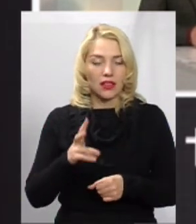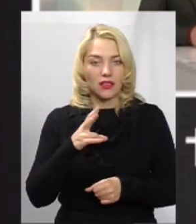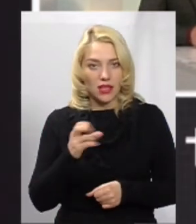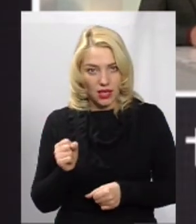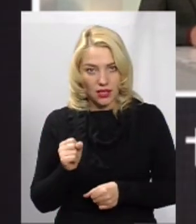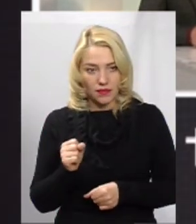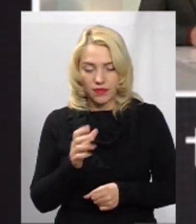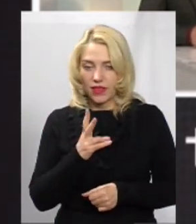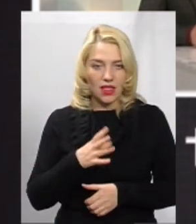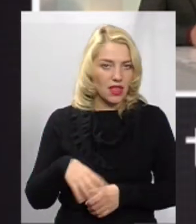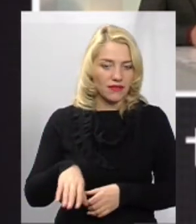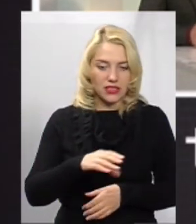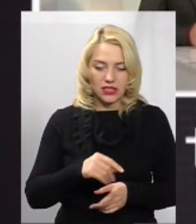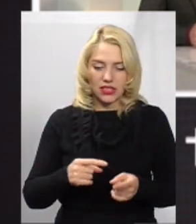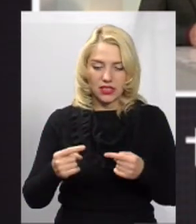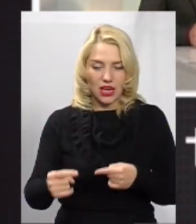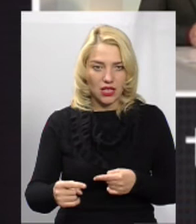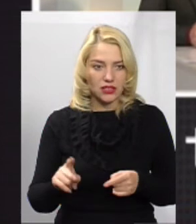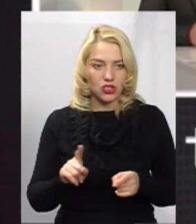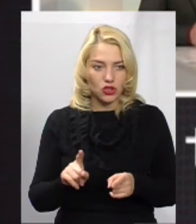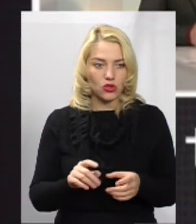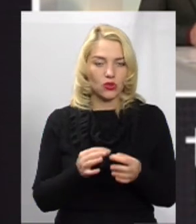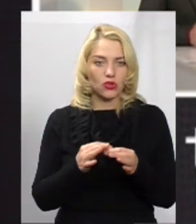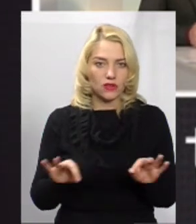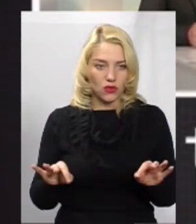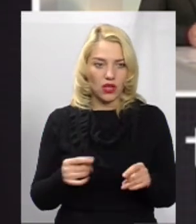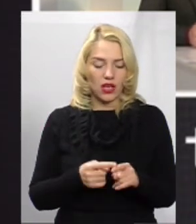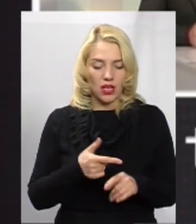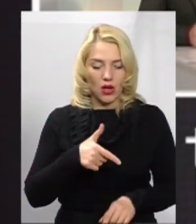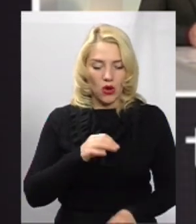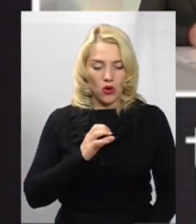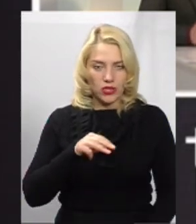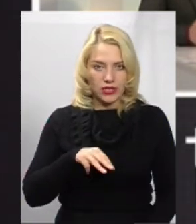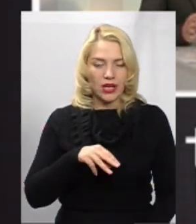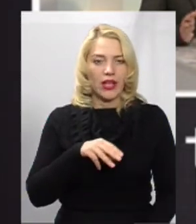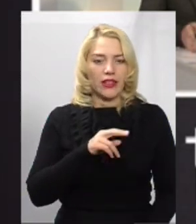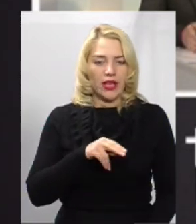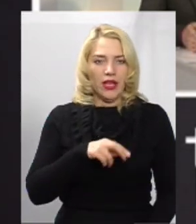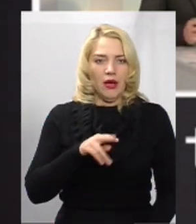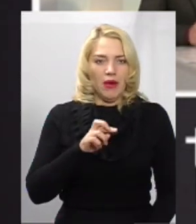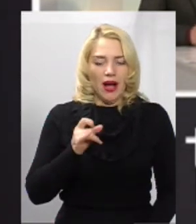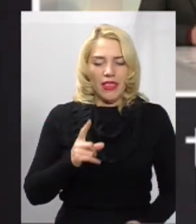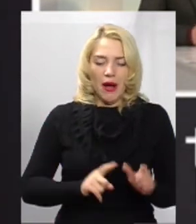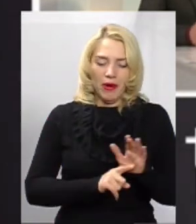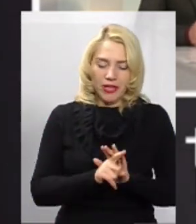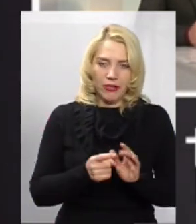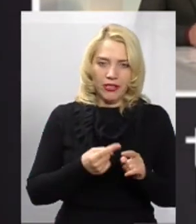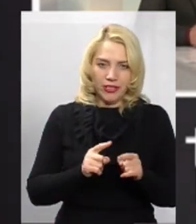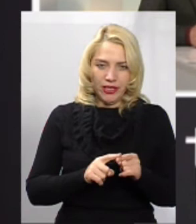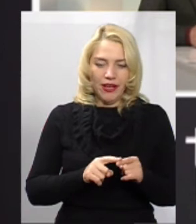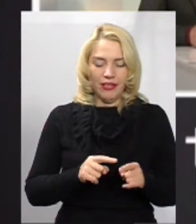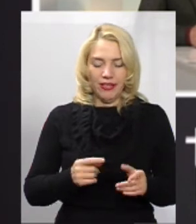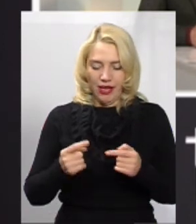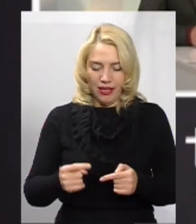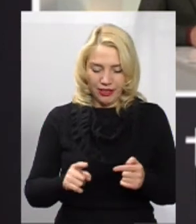Не на всій ділянці, що, в принципі, дозволяється гостами і ДБНами. на початку цієї ділянки ставиться знак